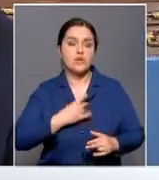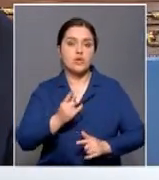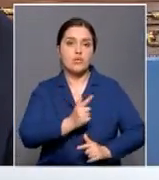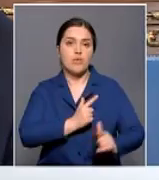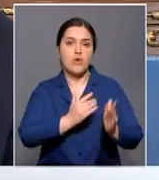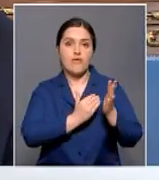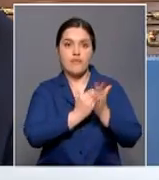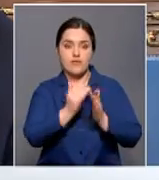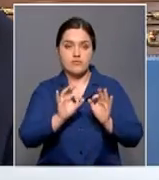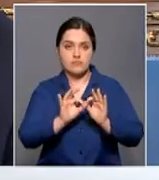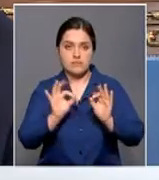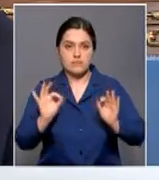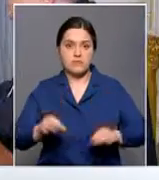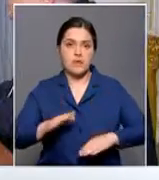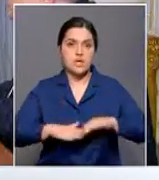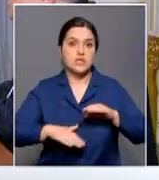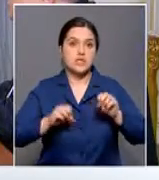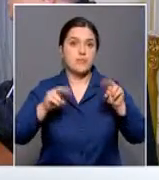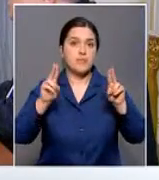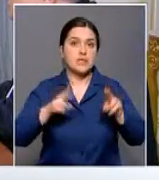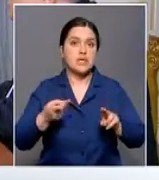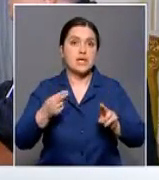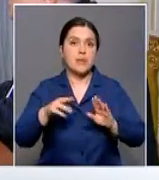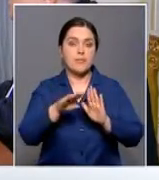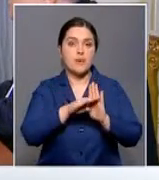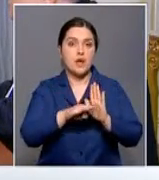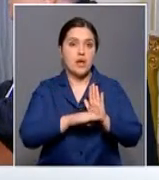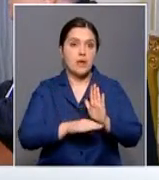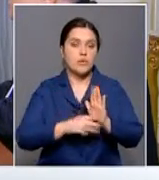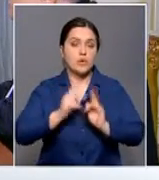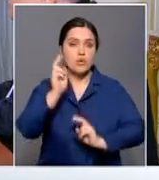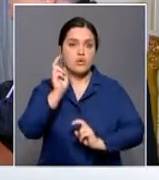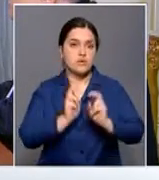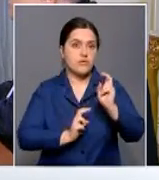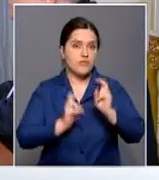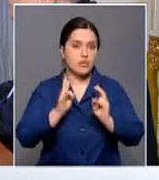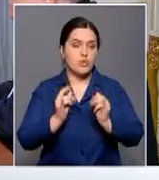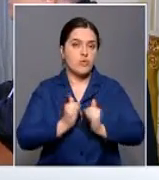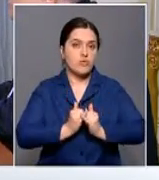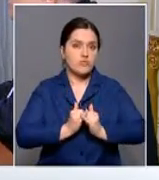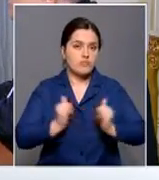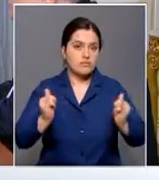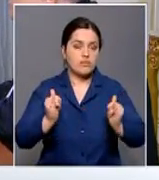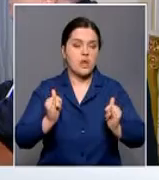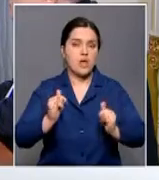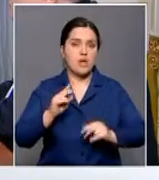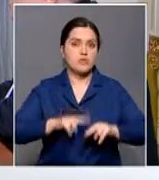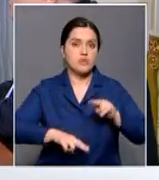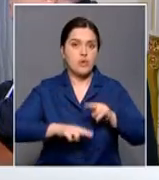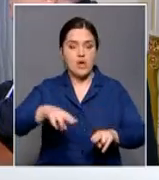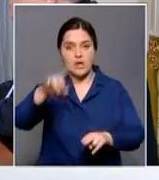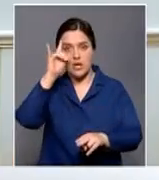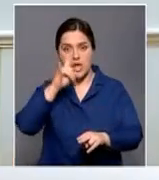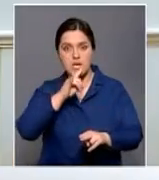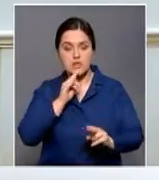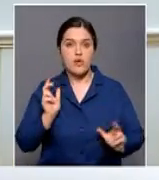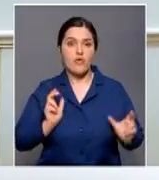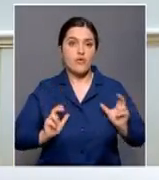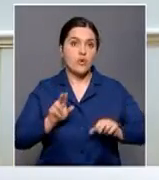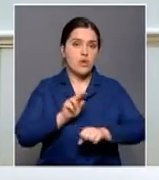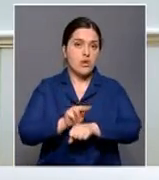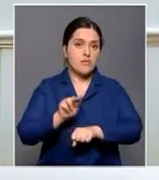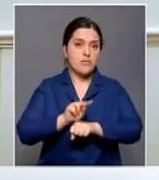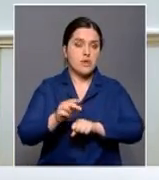важности подготовки высоко квалифицированных кадров для программы индустриального развития страны. Сейчас в университете обучаются свыше